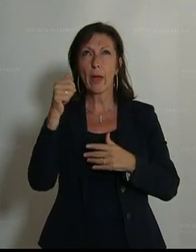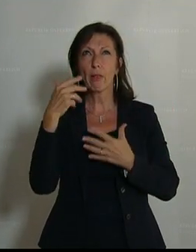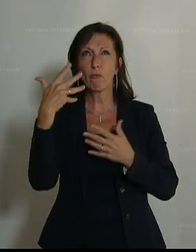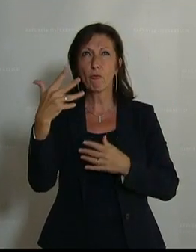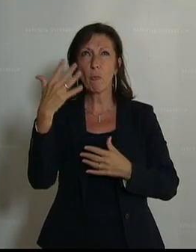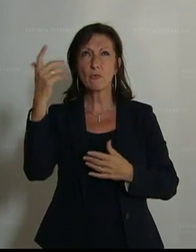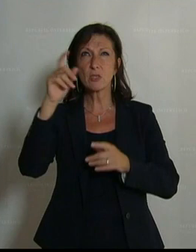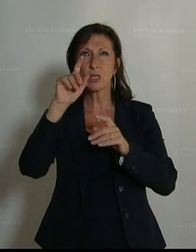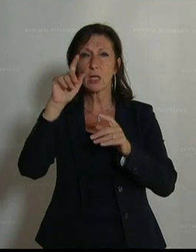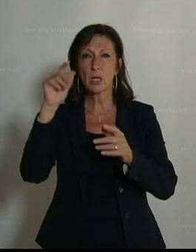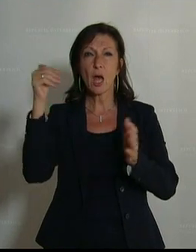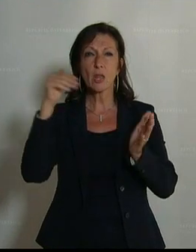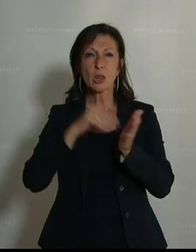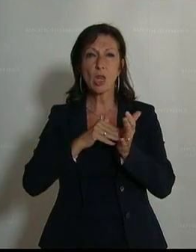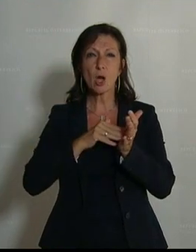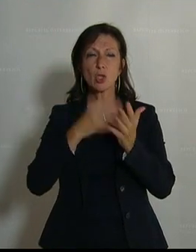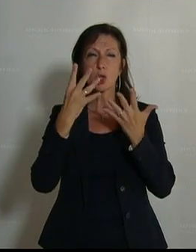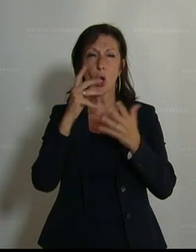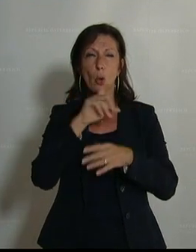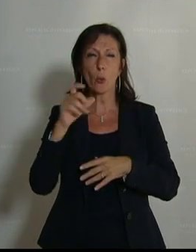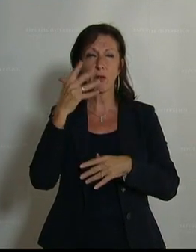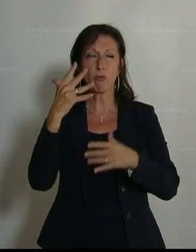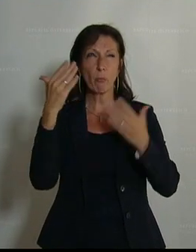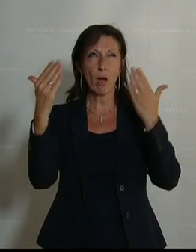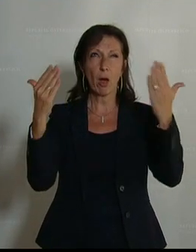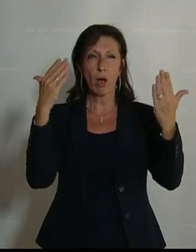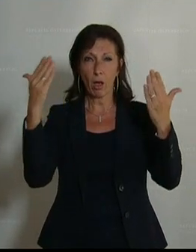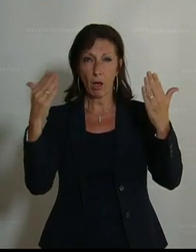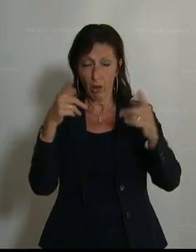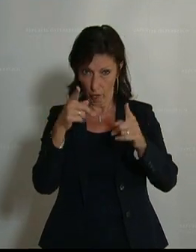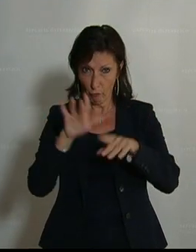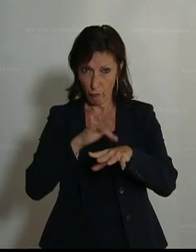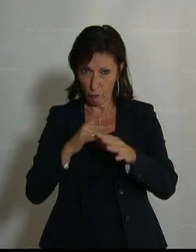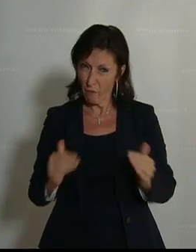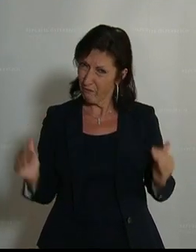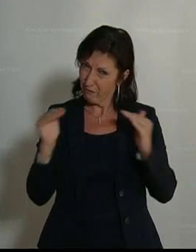951, 1.905. Und ich frage Sie, finden Sie das fair?